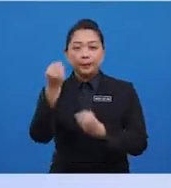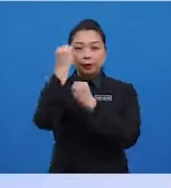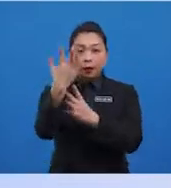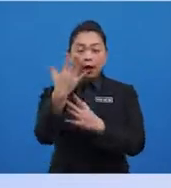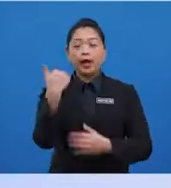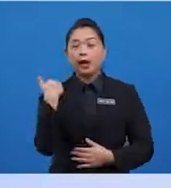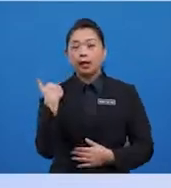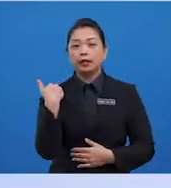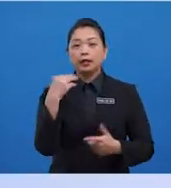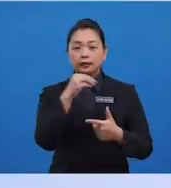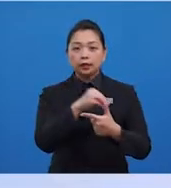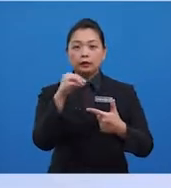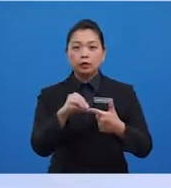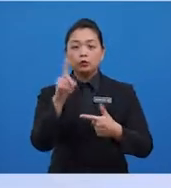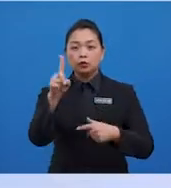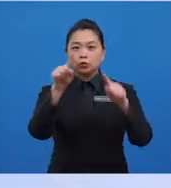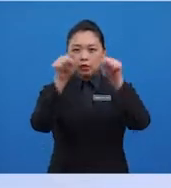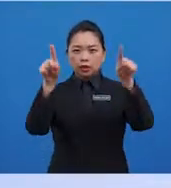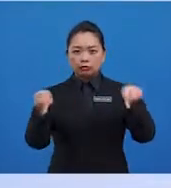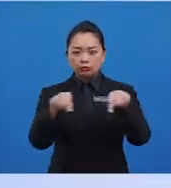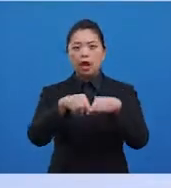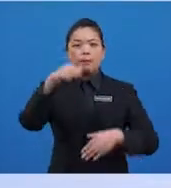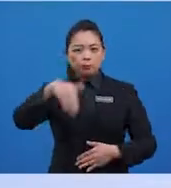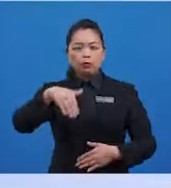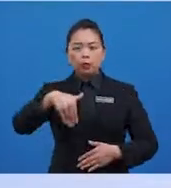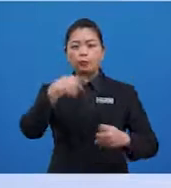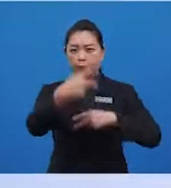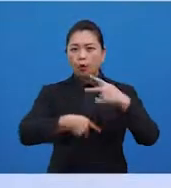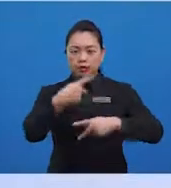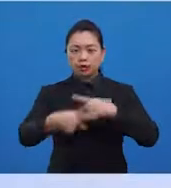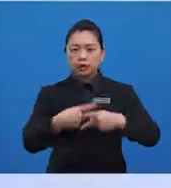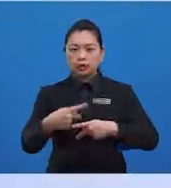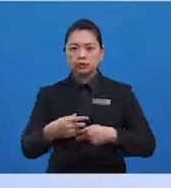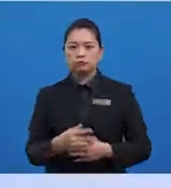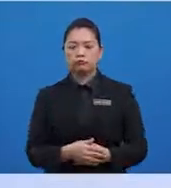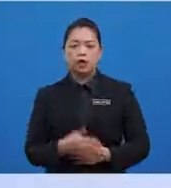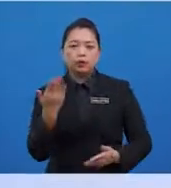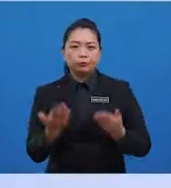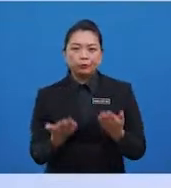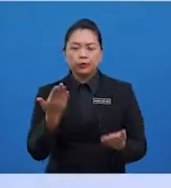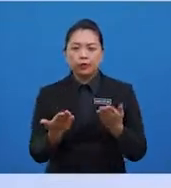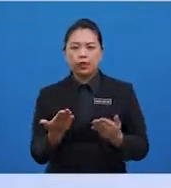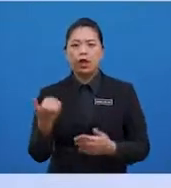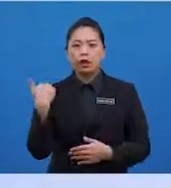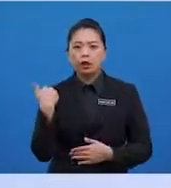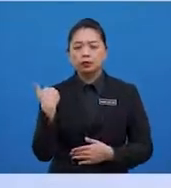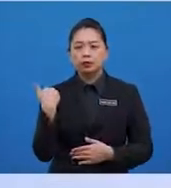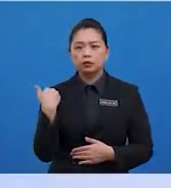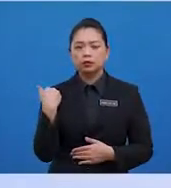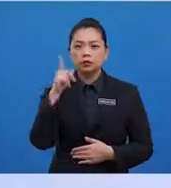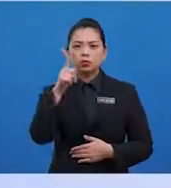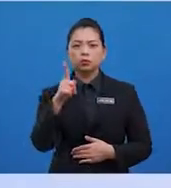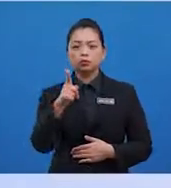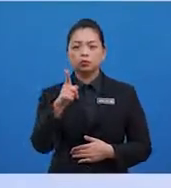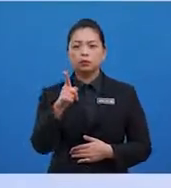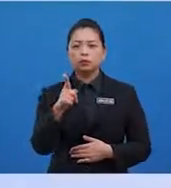set nilai cerapat yang belum diproses. Ia mungkin merupakan keputusan